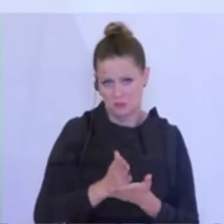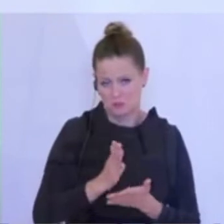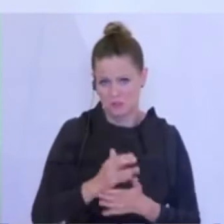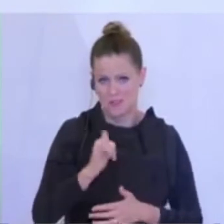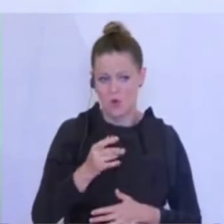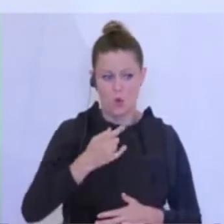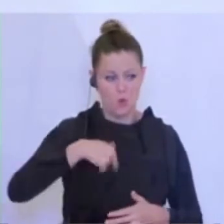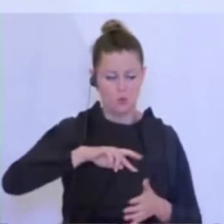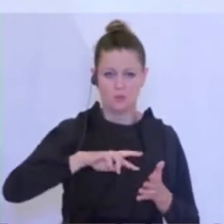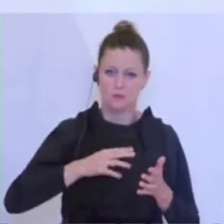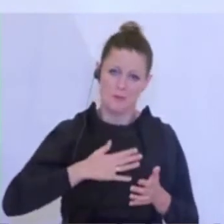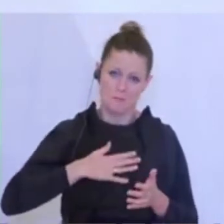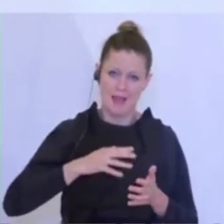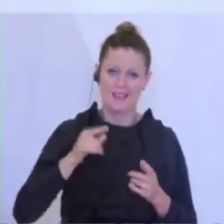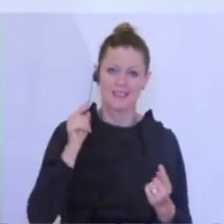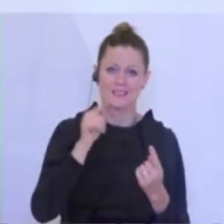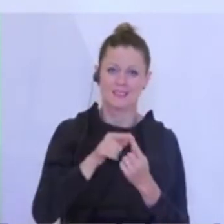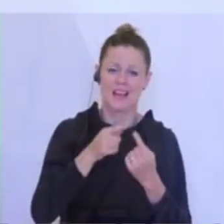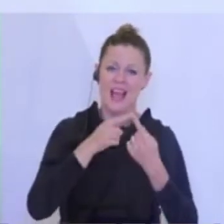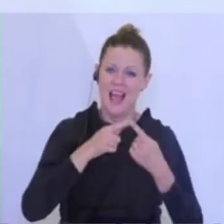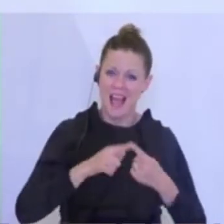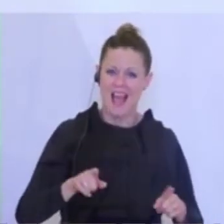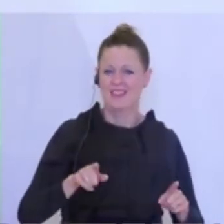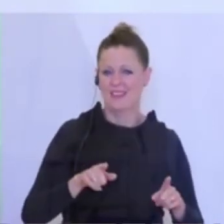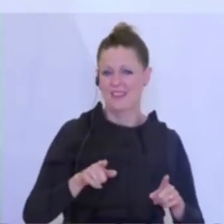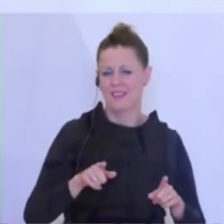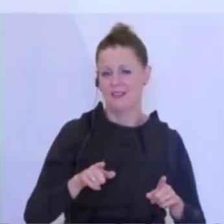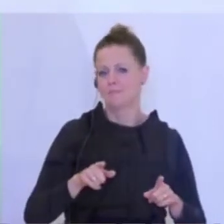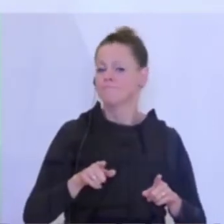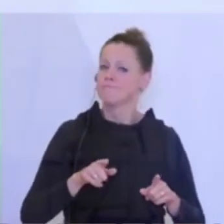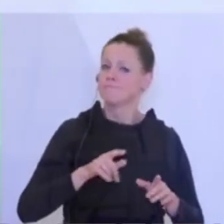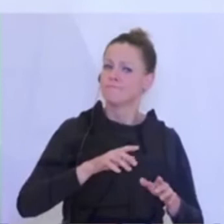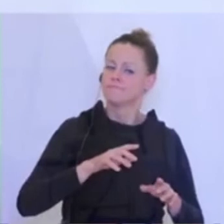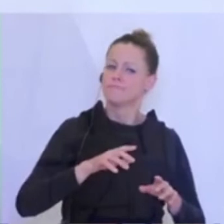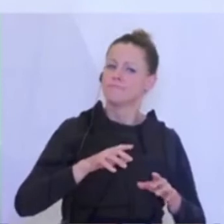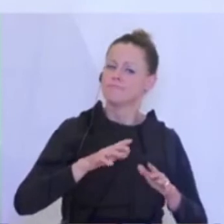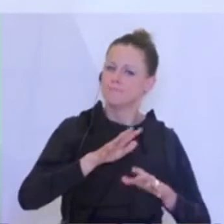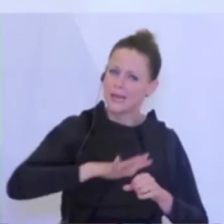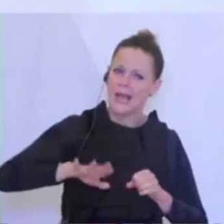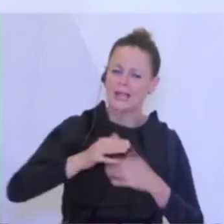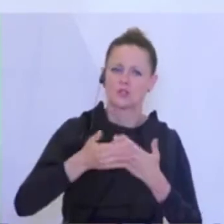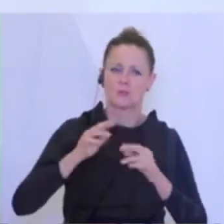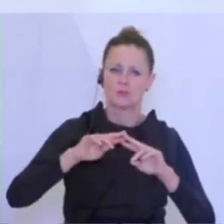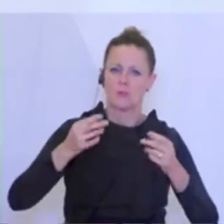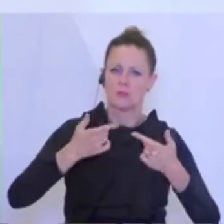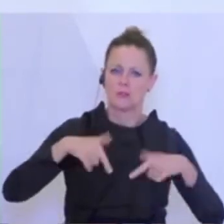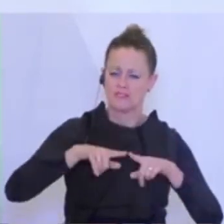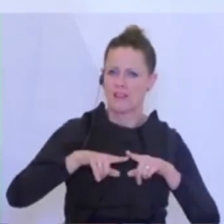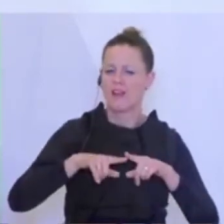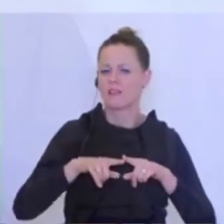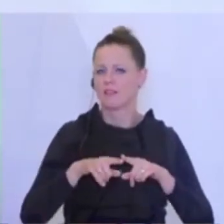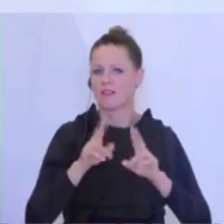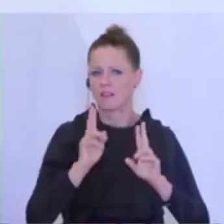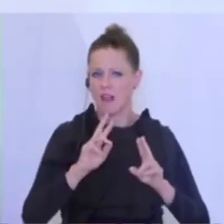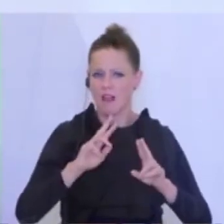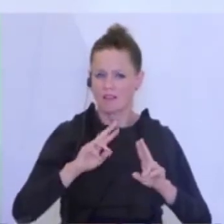Pläne gemeinsam mit den anderen Gebietskörperschaften, also vor allem mit den Bundesländern auch, nicht nur betrachtet werden, sondern abgestimmt